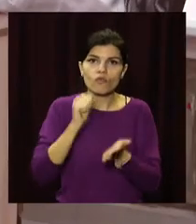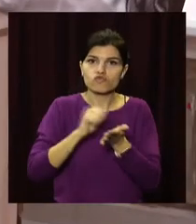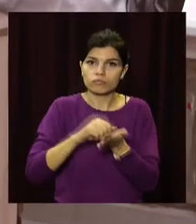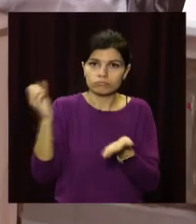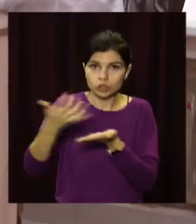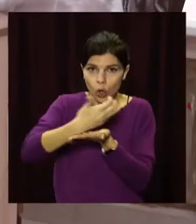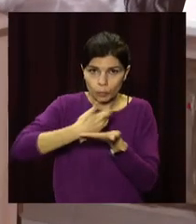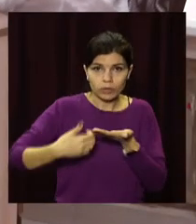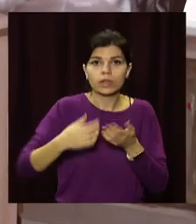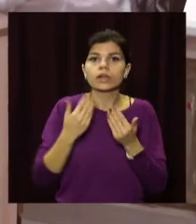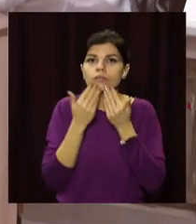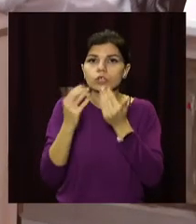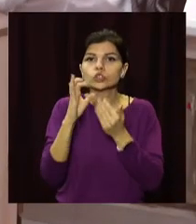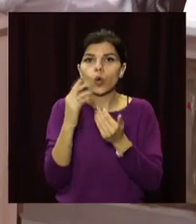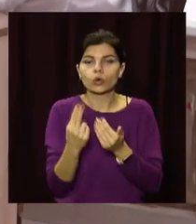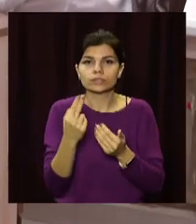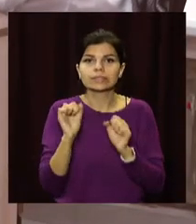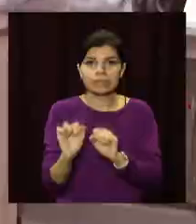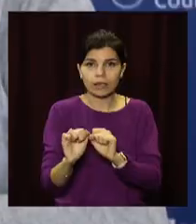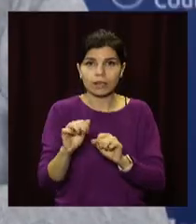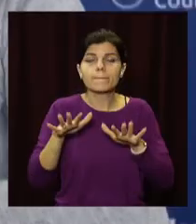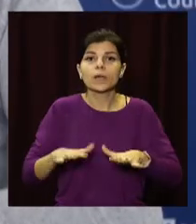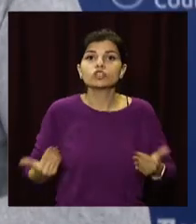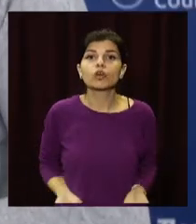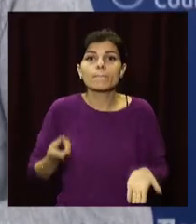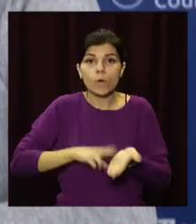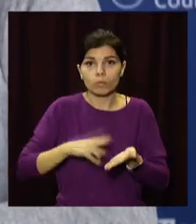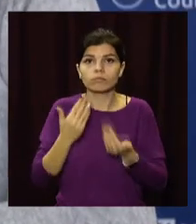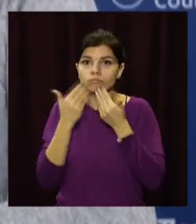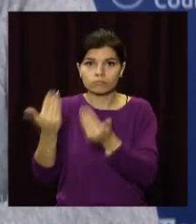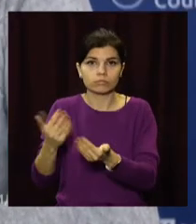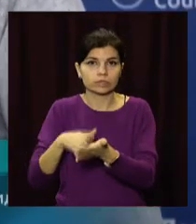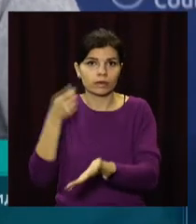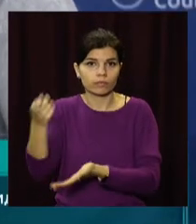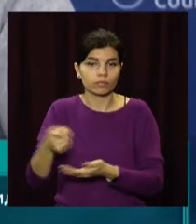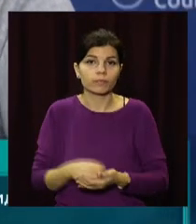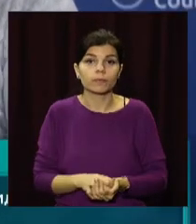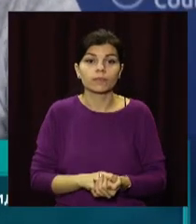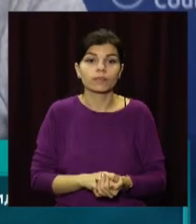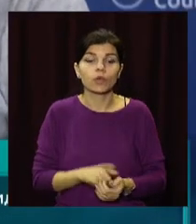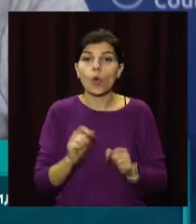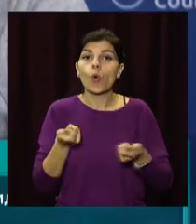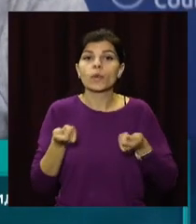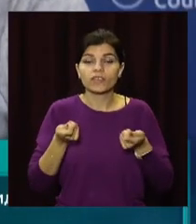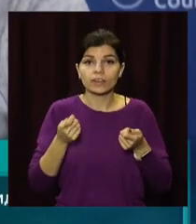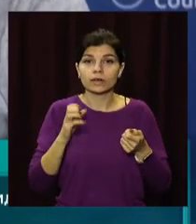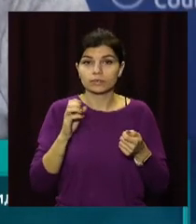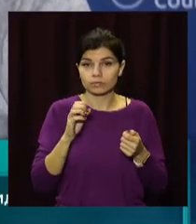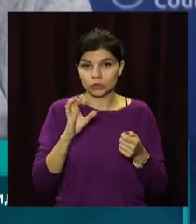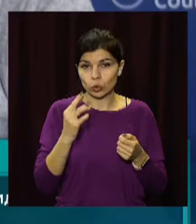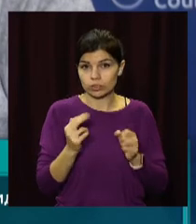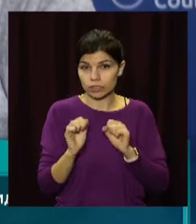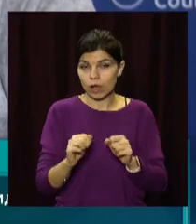соціального захисту за місцем проживання. Управління соціального захисту населення протягом одного